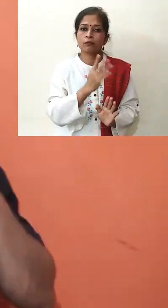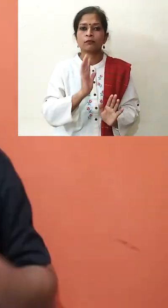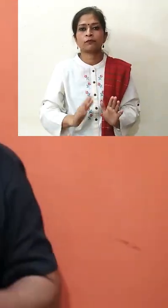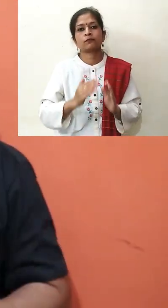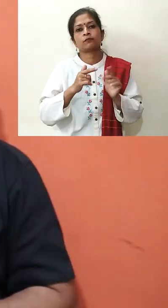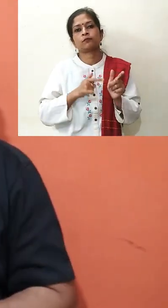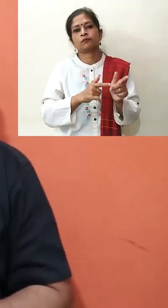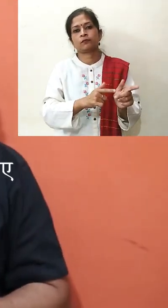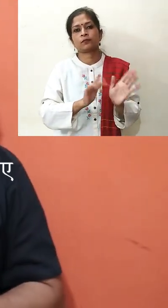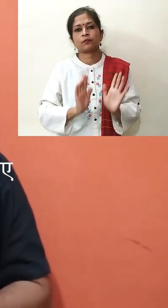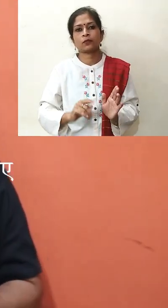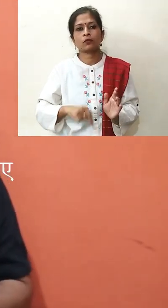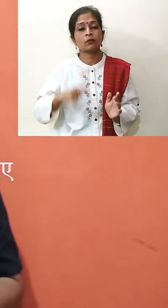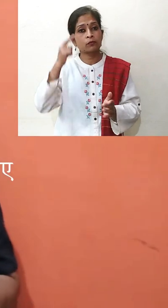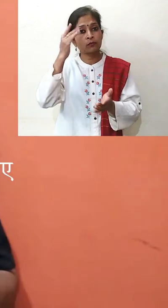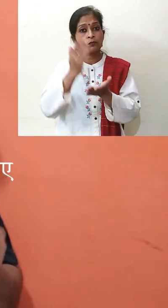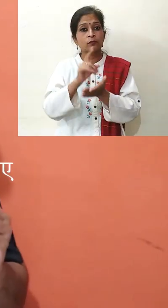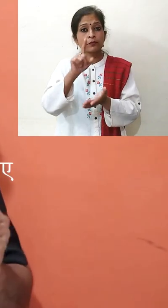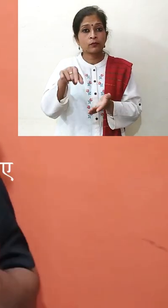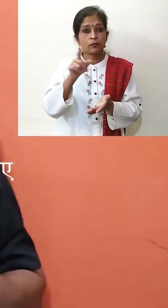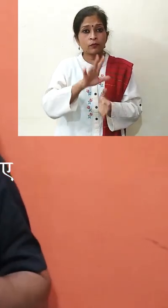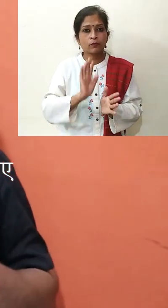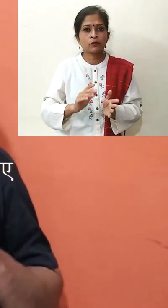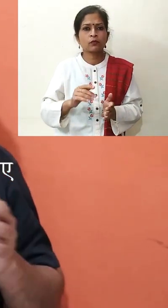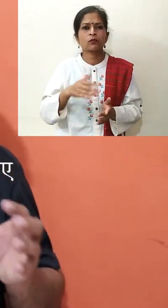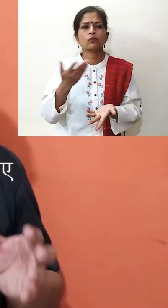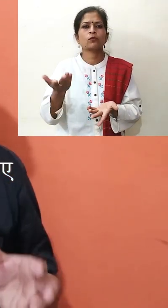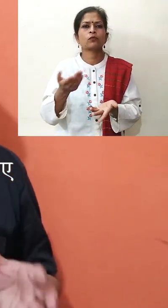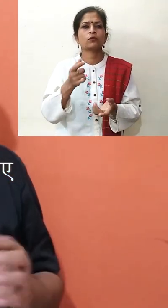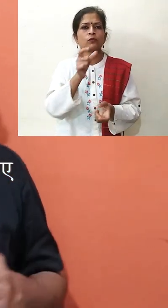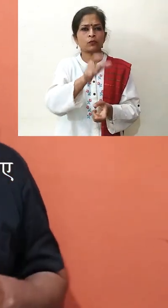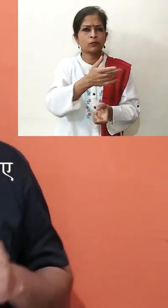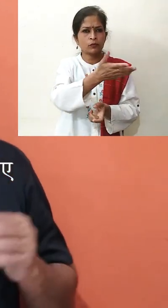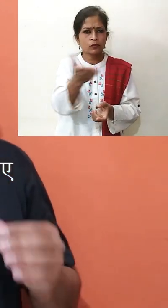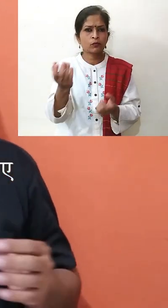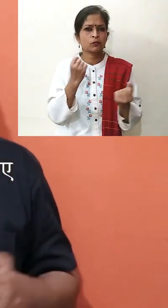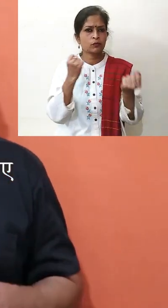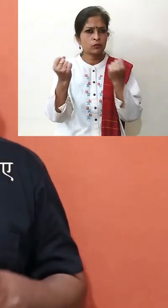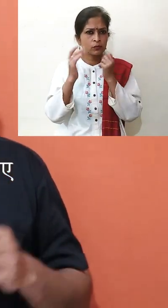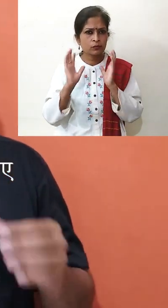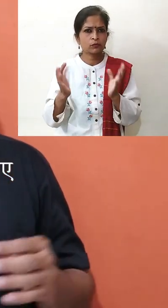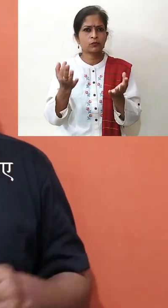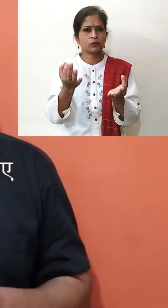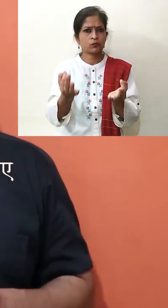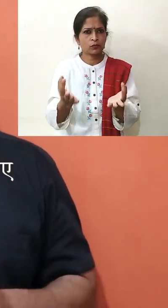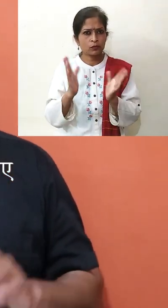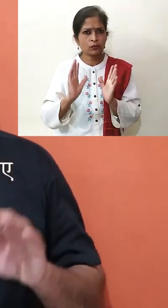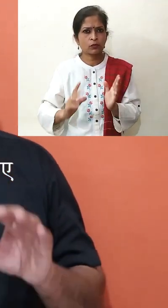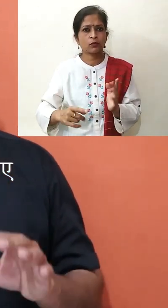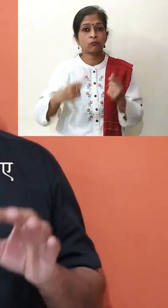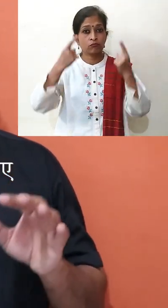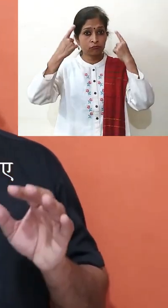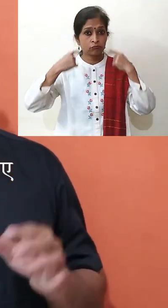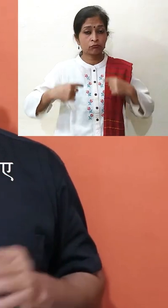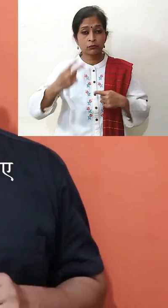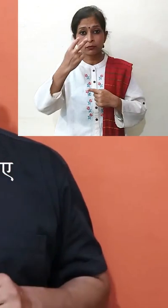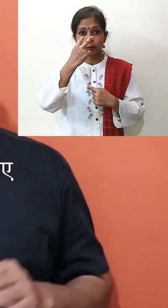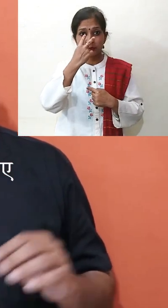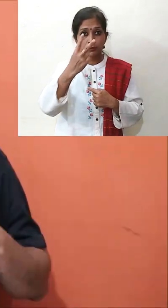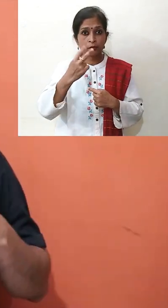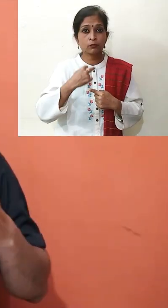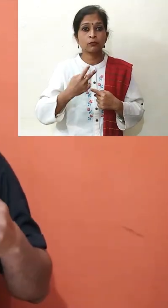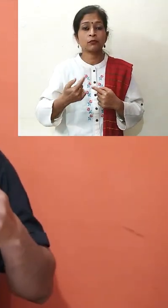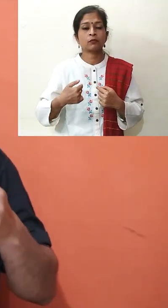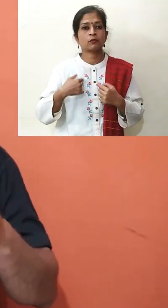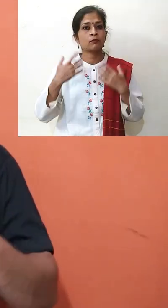करें। एक भ्रह्म है कि जो लोग नियमित रूप से वैयाम कर रहे हैं, योगा कर रहे हैं, एक्सरसाइस कर रहे हैं या देखने में रिस्ट पिस्ट